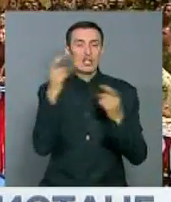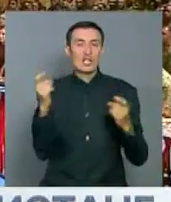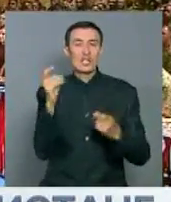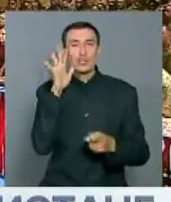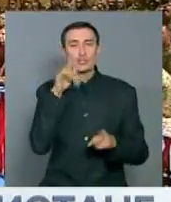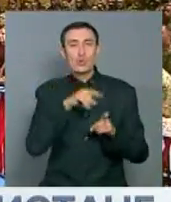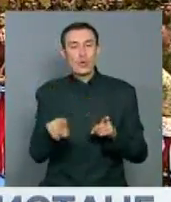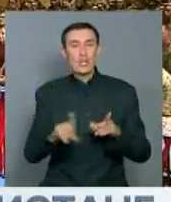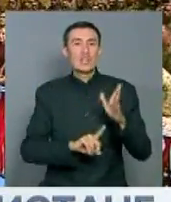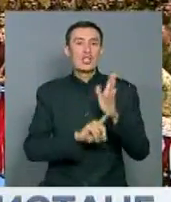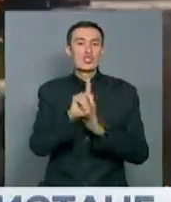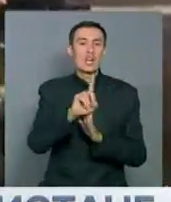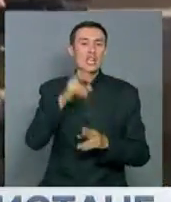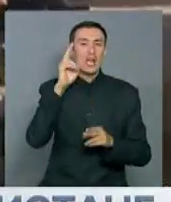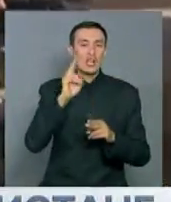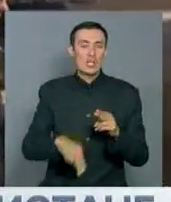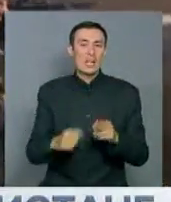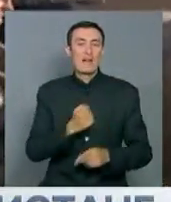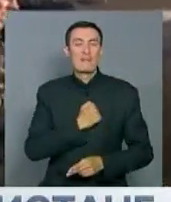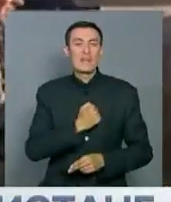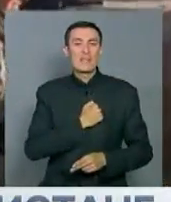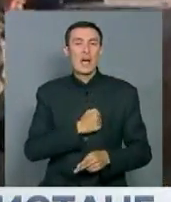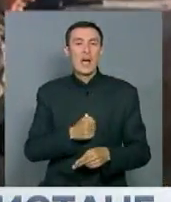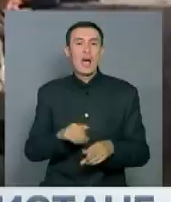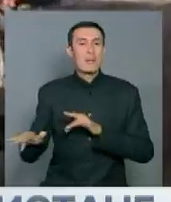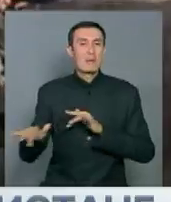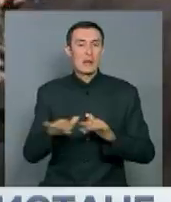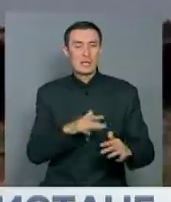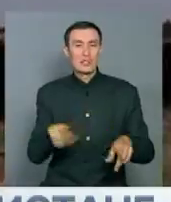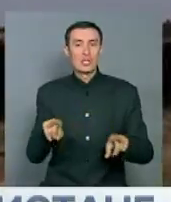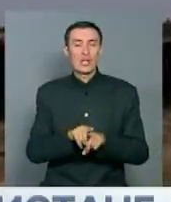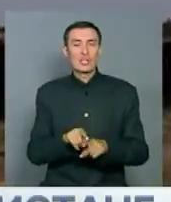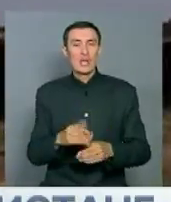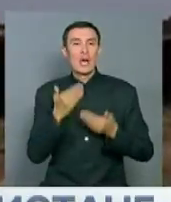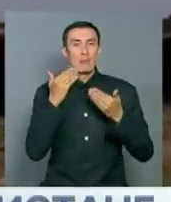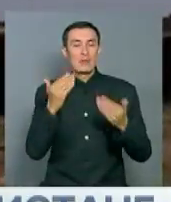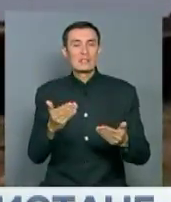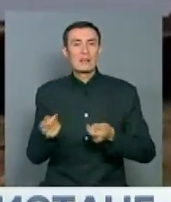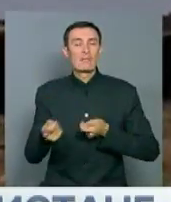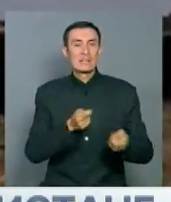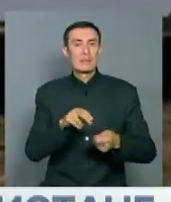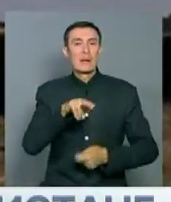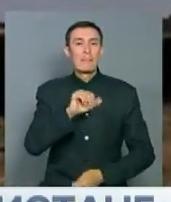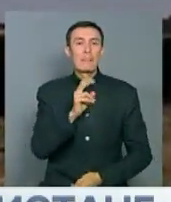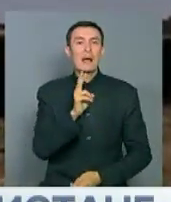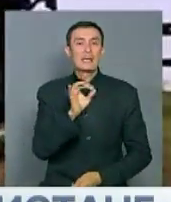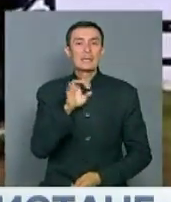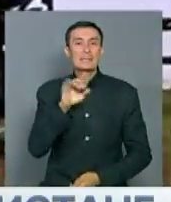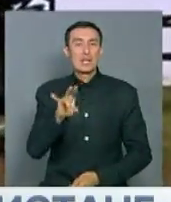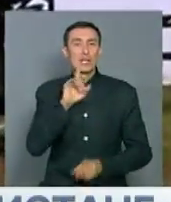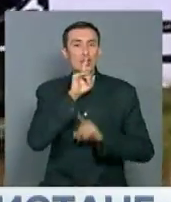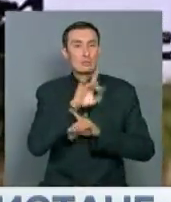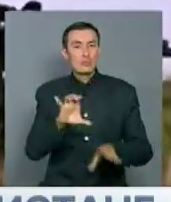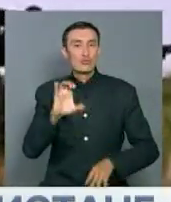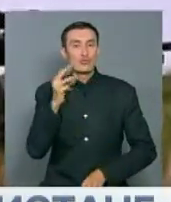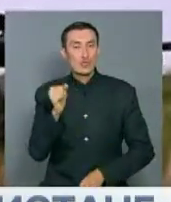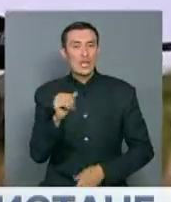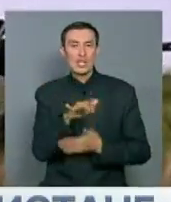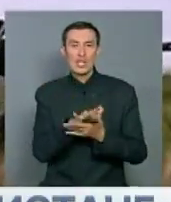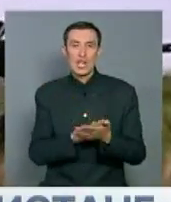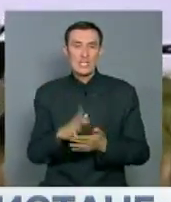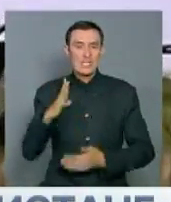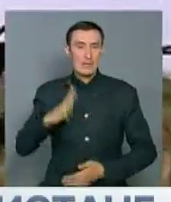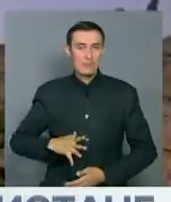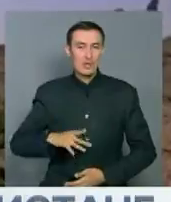сроки начала и окончания военных операций. Он также обратился к властям Пакистана, заявив, что США не намерены и дальше мириться